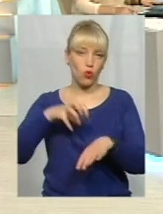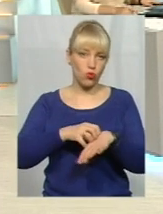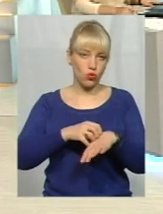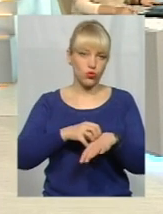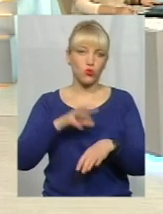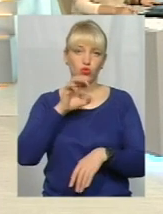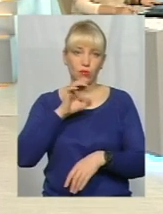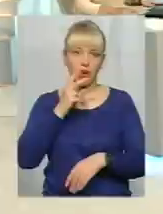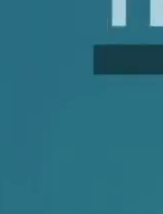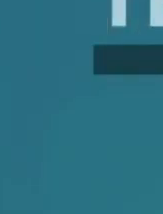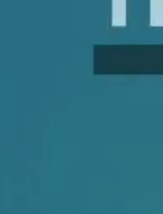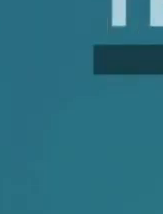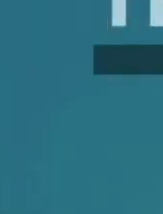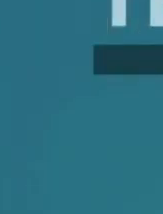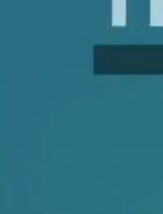прошу.